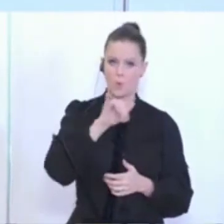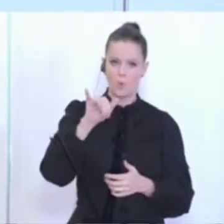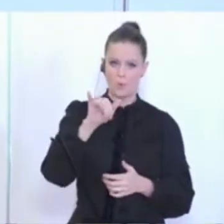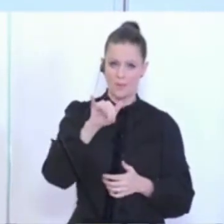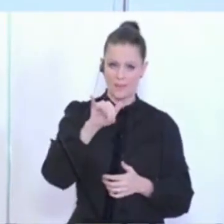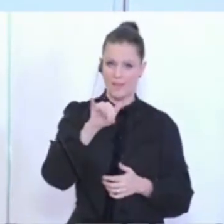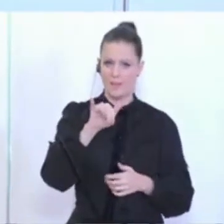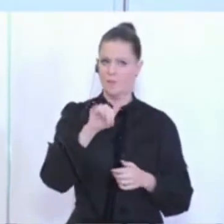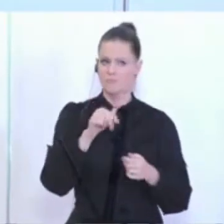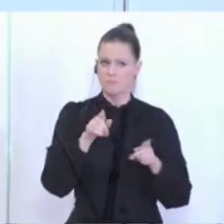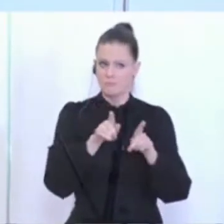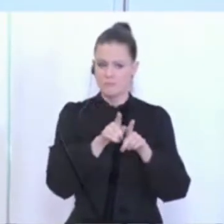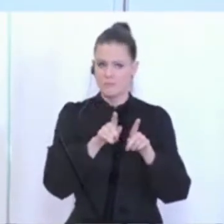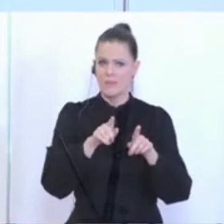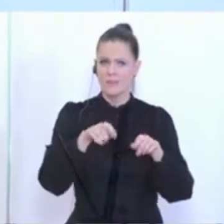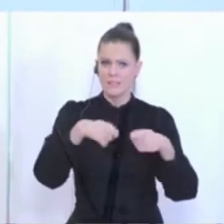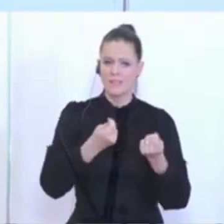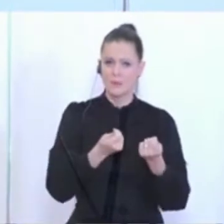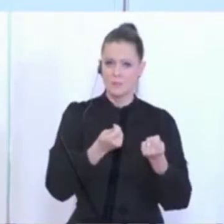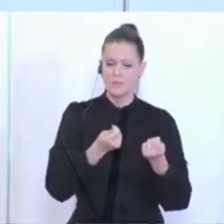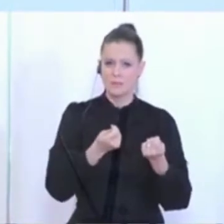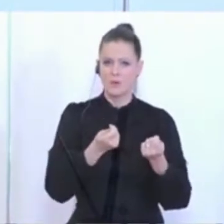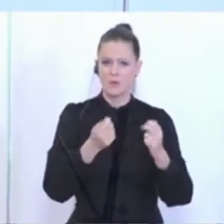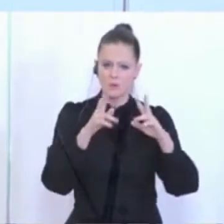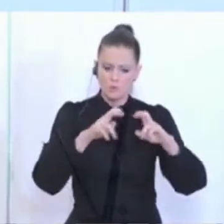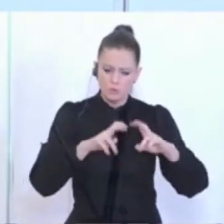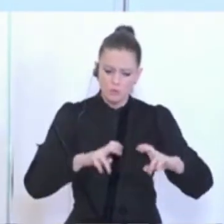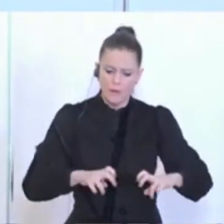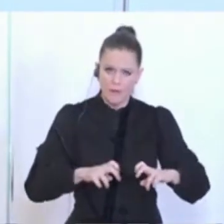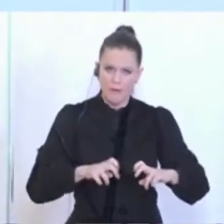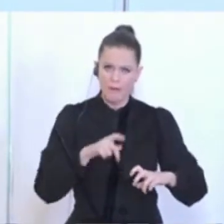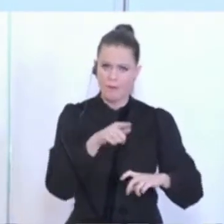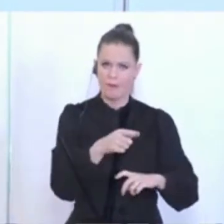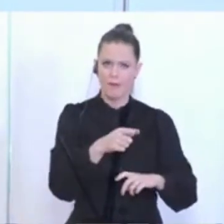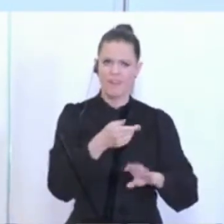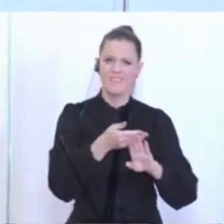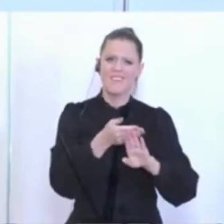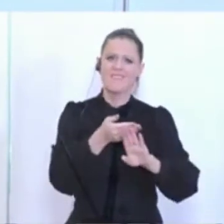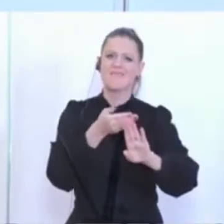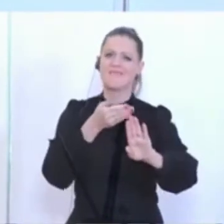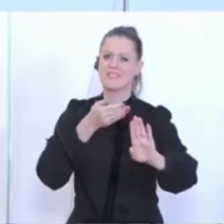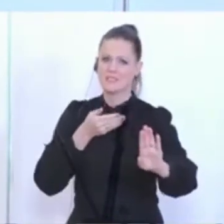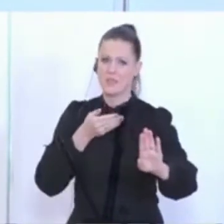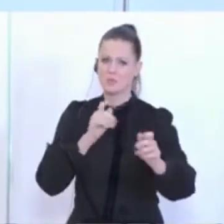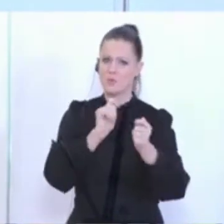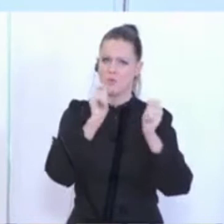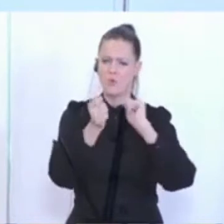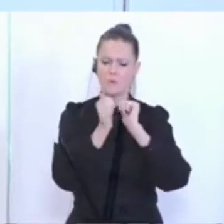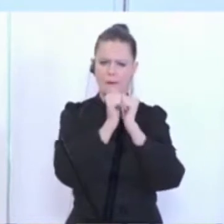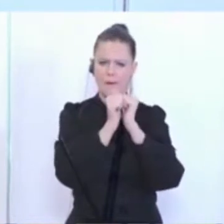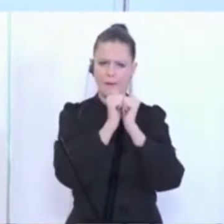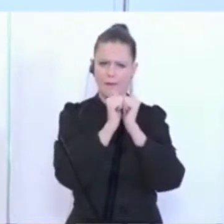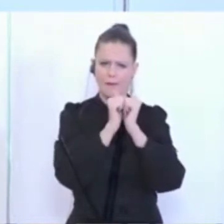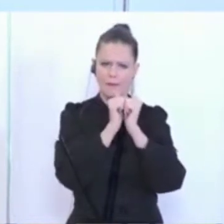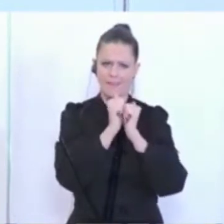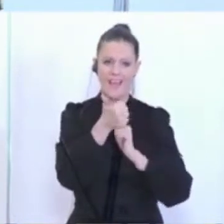Löwen und Enthofen haben hier eine Studie gemacht, die hier auch entsprechende Distanzen umrechnen. Also wenn man so